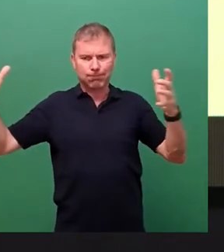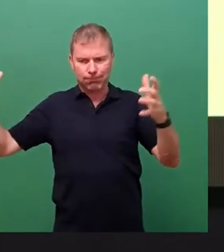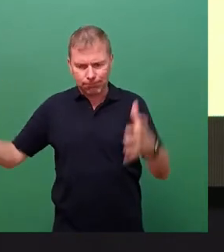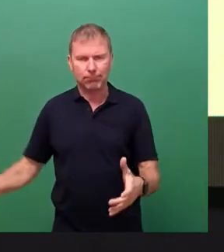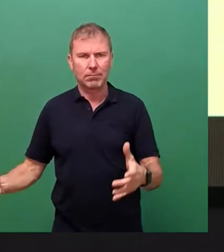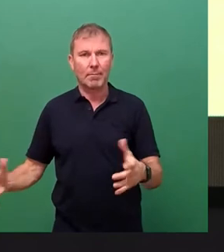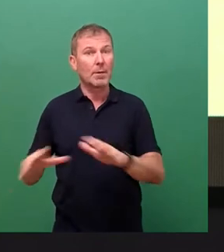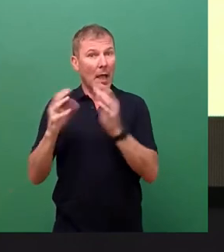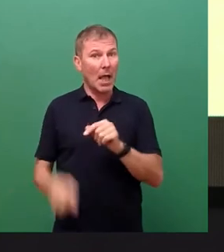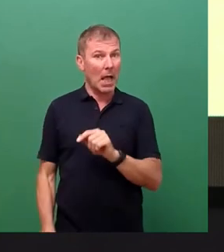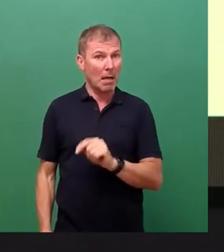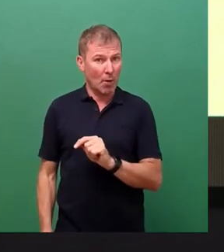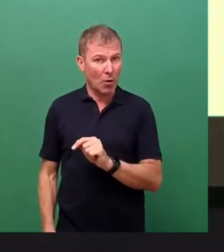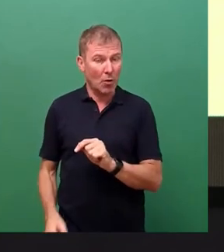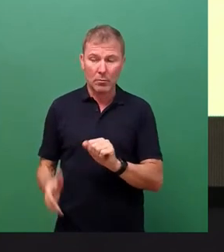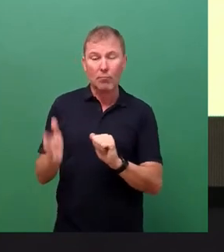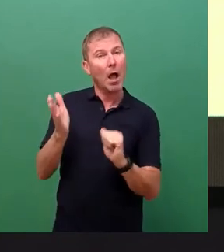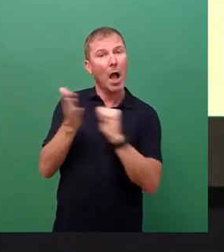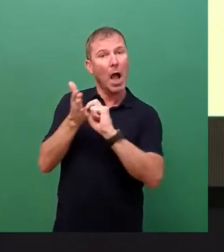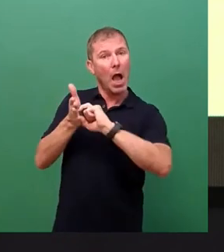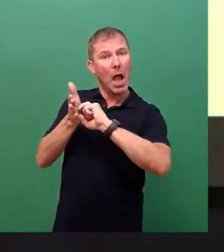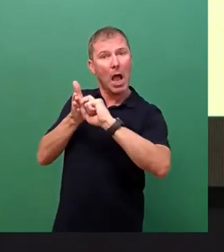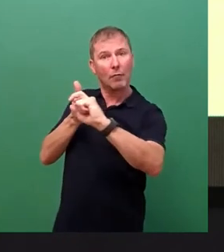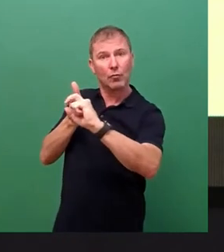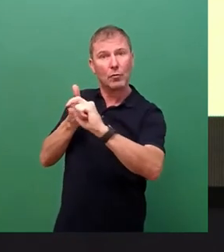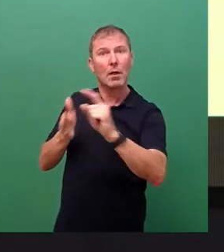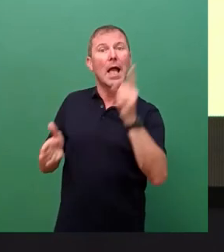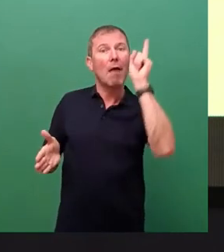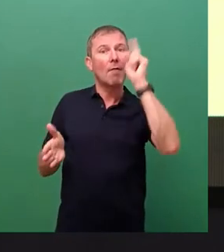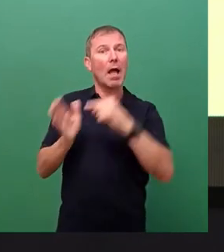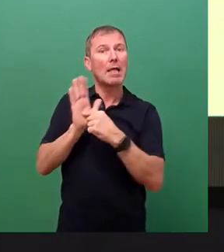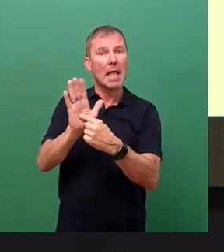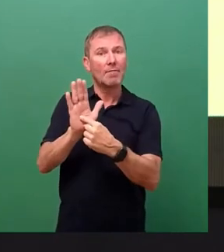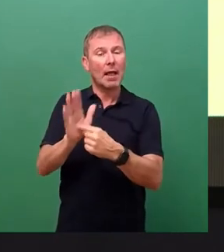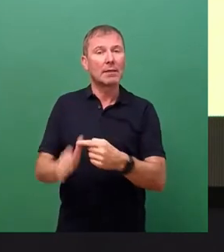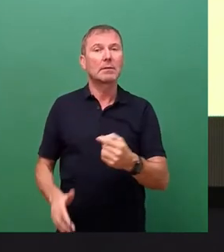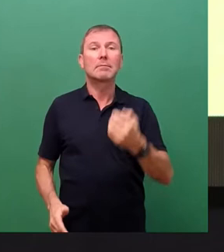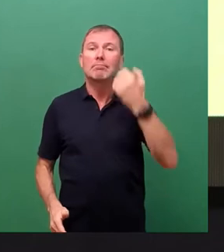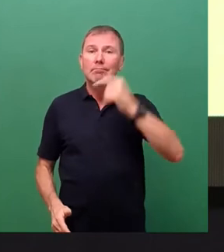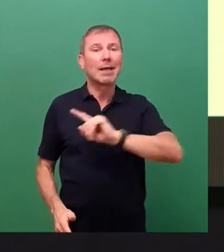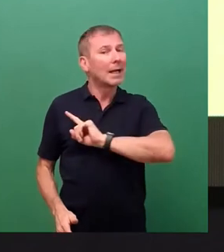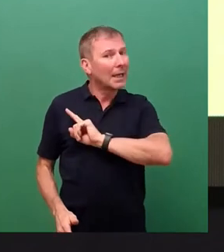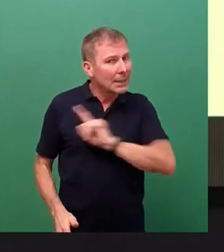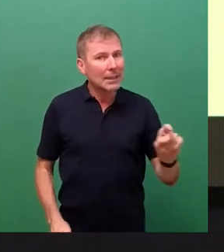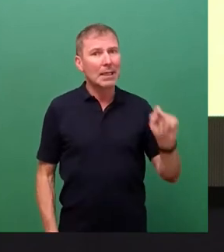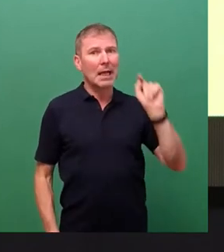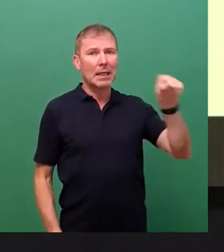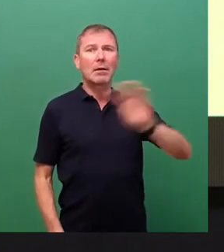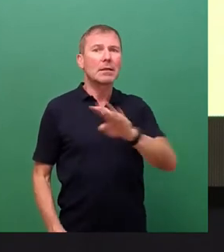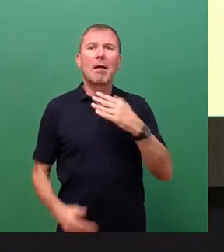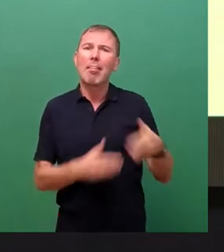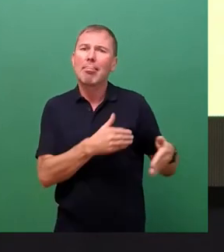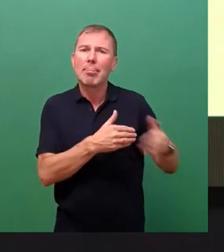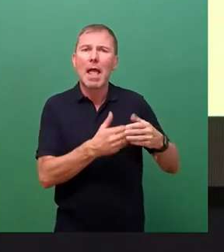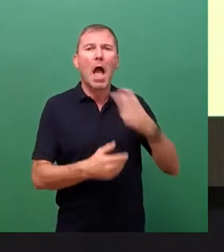Übrigen auch mit dem aufgedruckten expliziten Warnhinweis nicht draußen und nicht in der Nähe elektrischer Leitungen